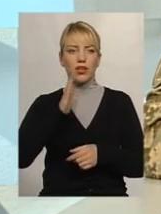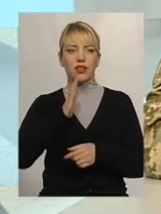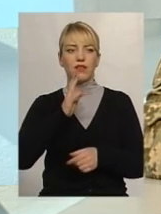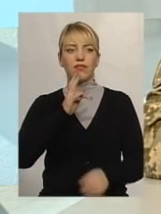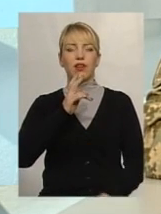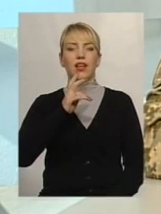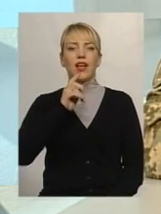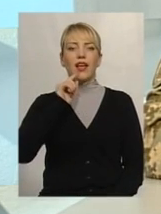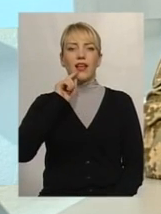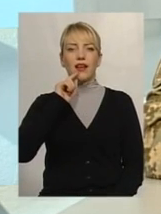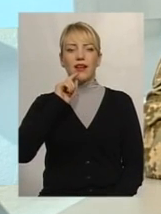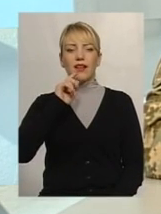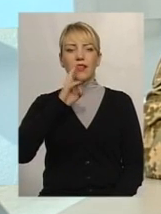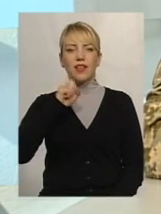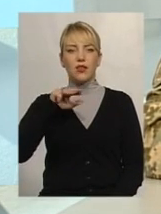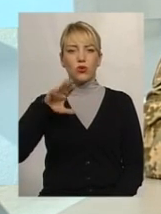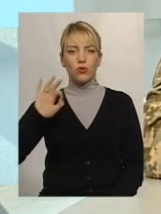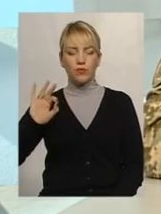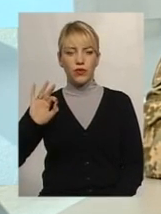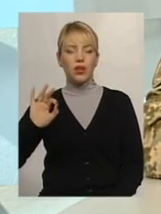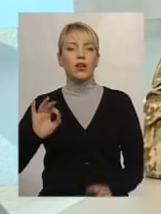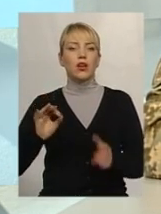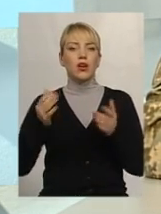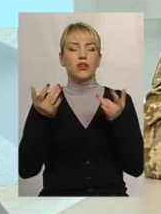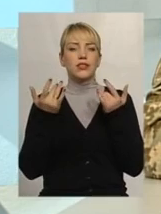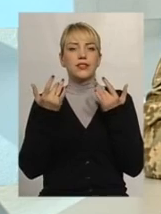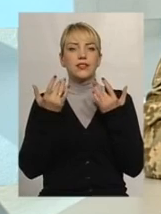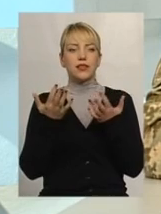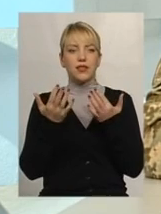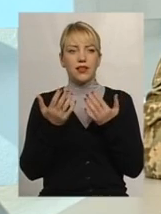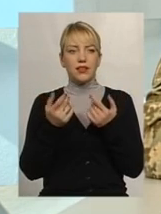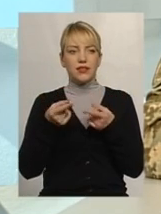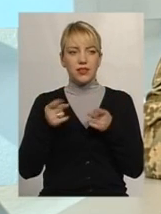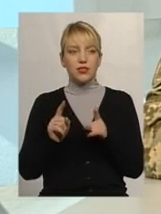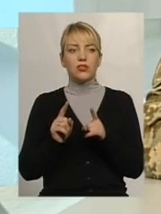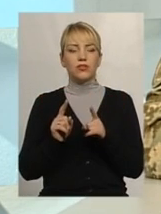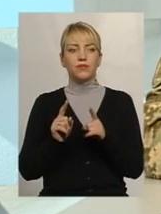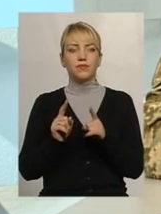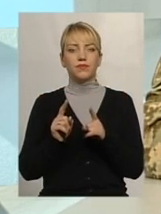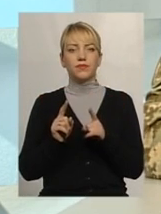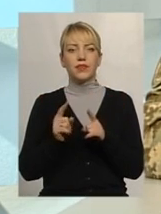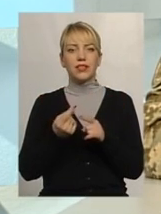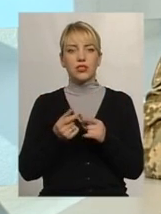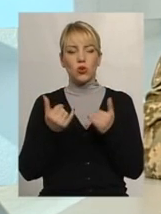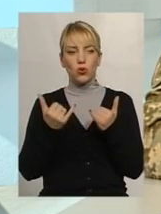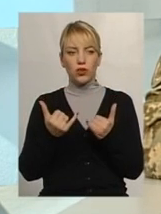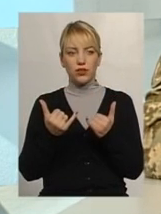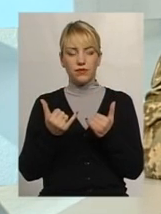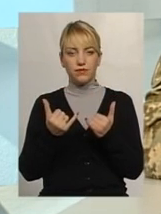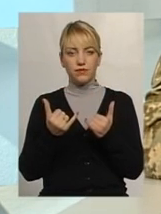Північний Атлантичний Альянс. Оскільки дійсно, що сьогодні